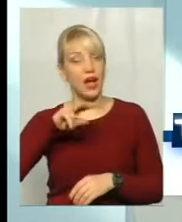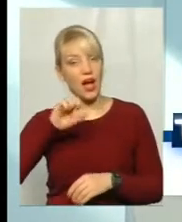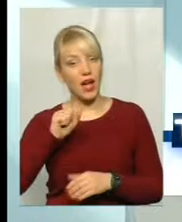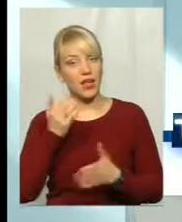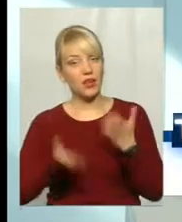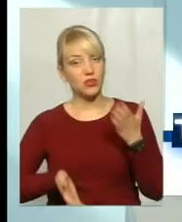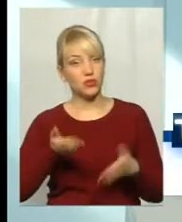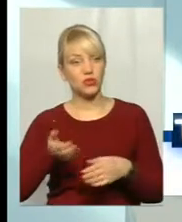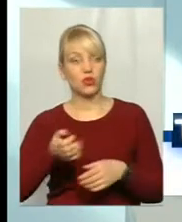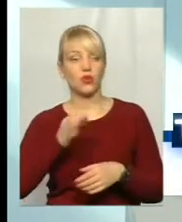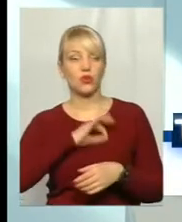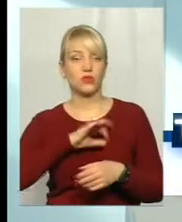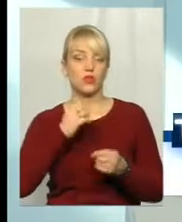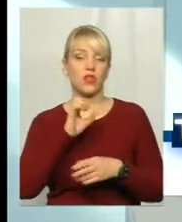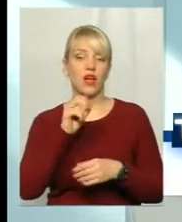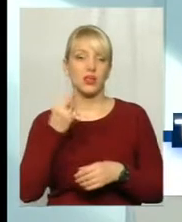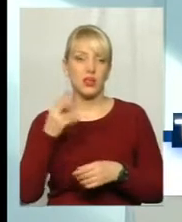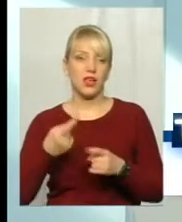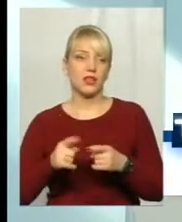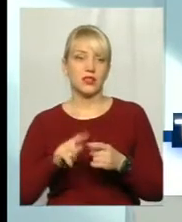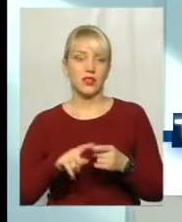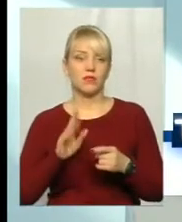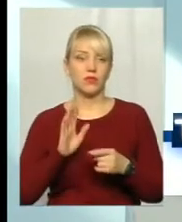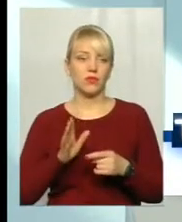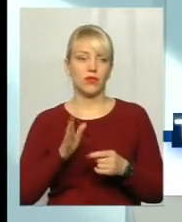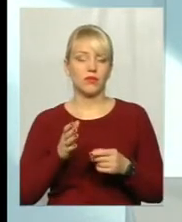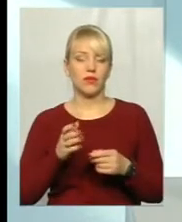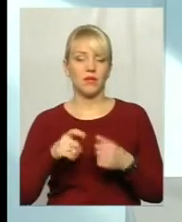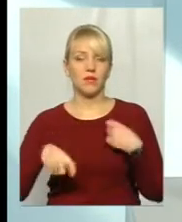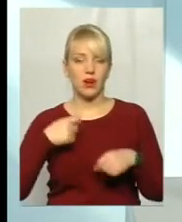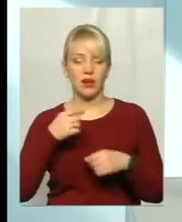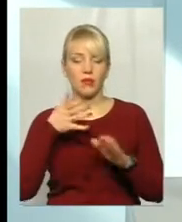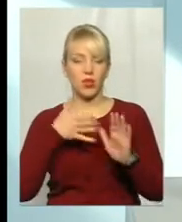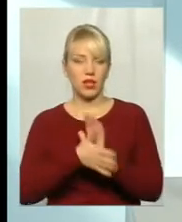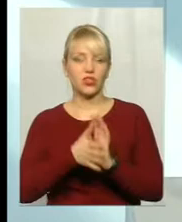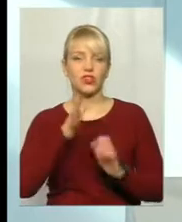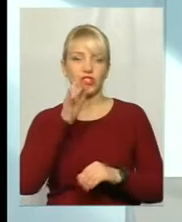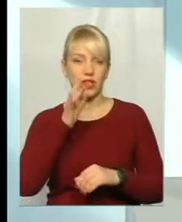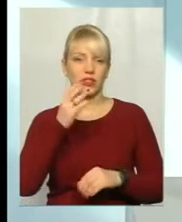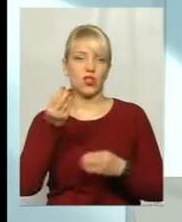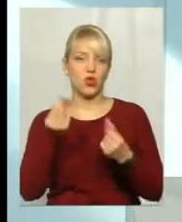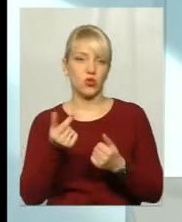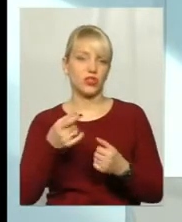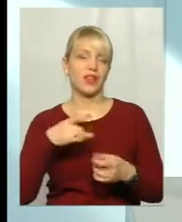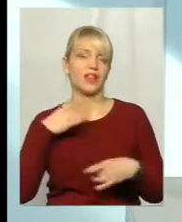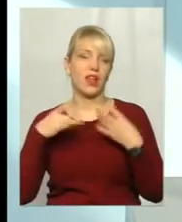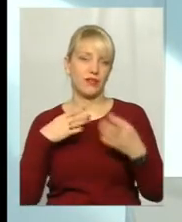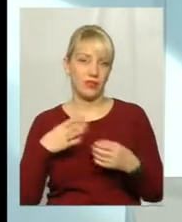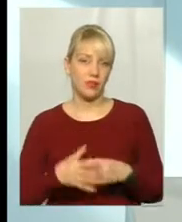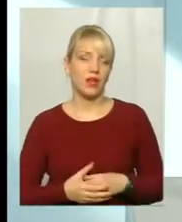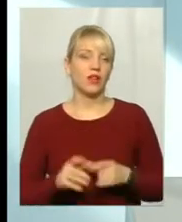просто користуватися акцією, то це буде марнотратство часу, грошей і потім ще й нервів. Тому просто